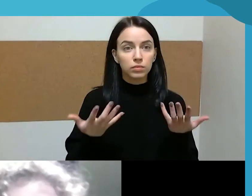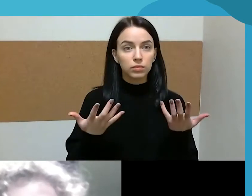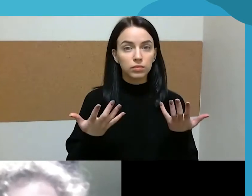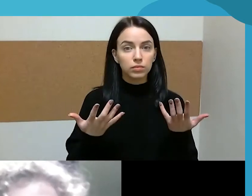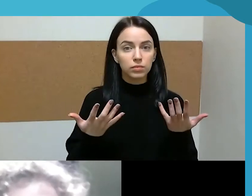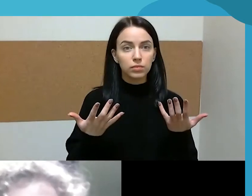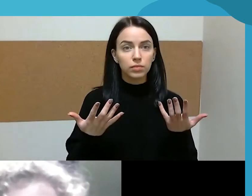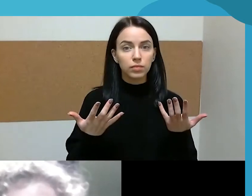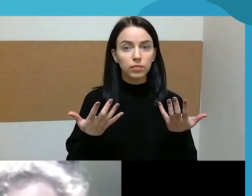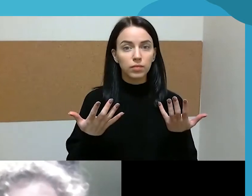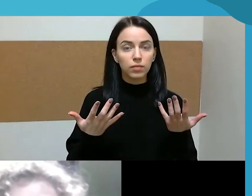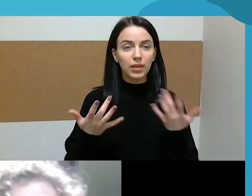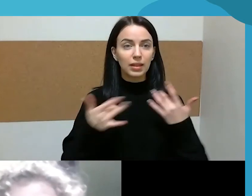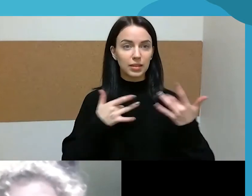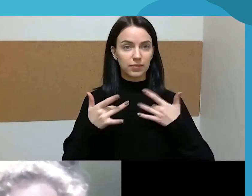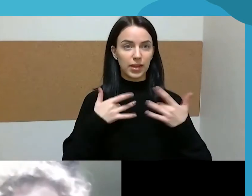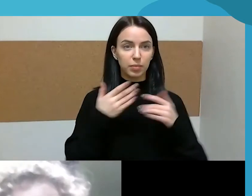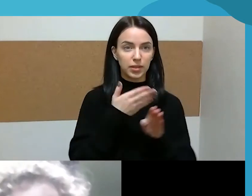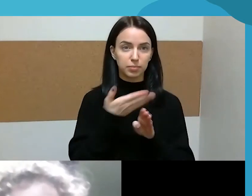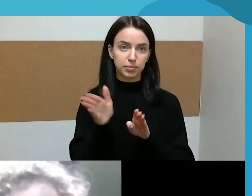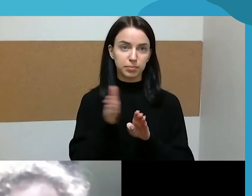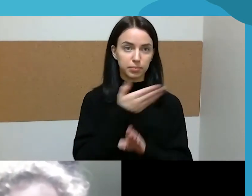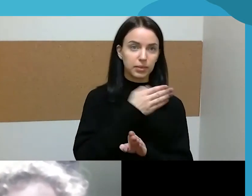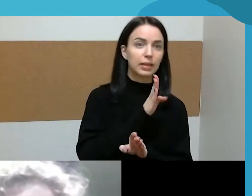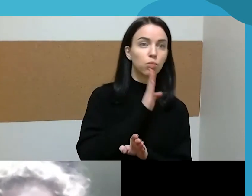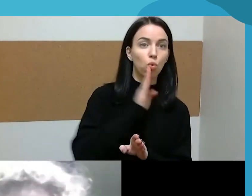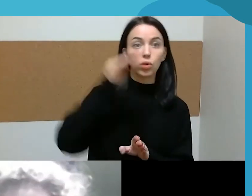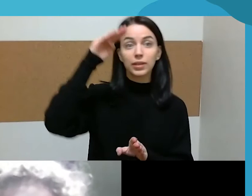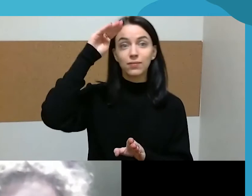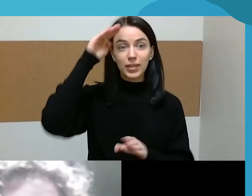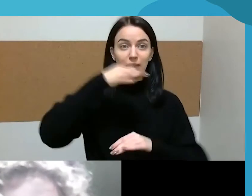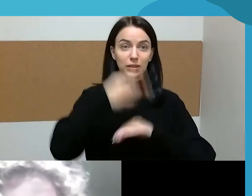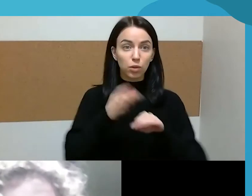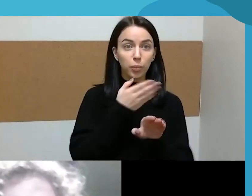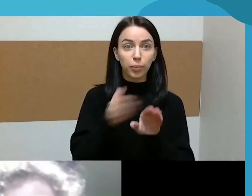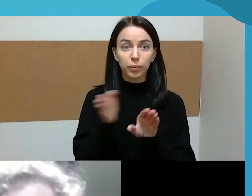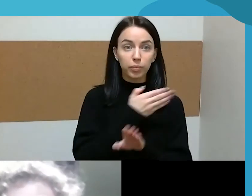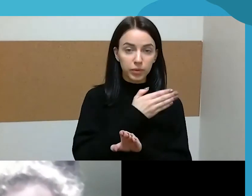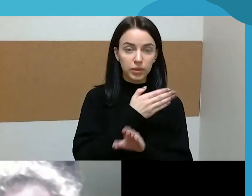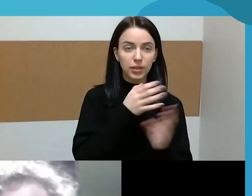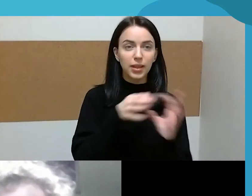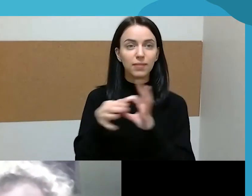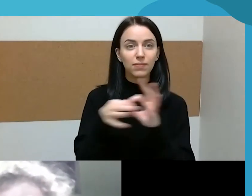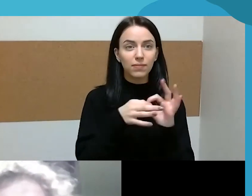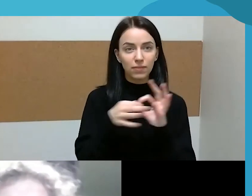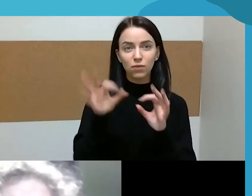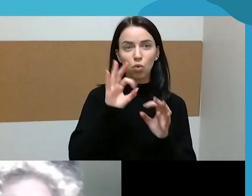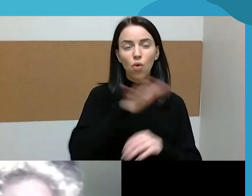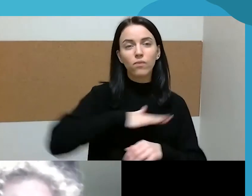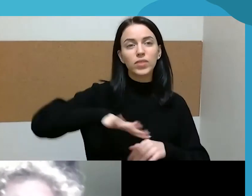pasidalinimas lyčių vaidmenimis ir atsakomybių pasidalinimas, jis labai glaudžiai susijęs su kapitalistinės visuomenės raida,